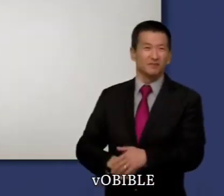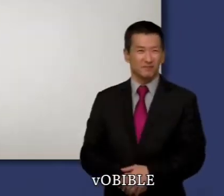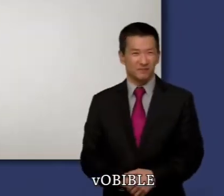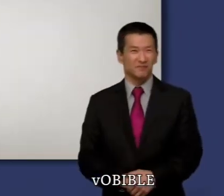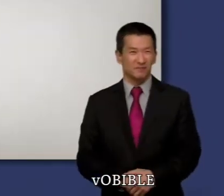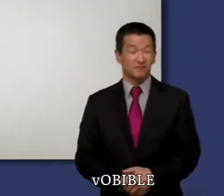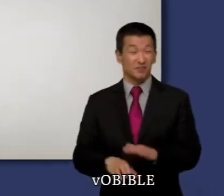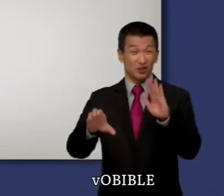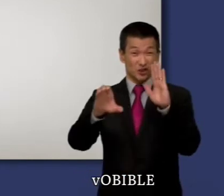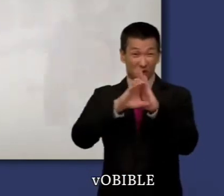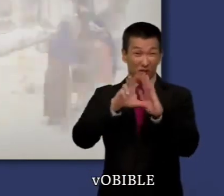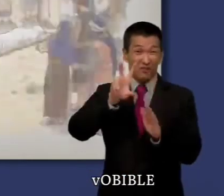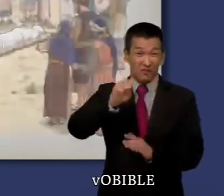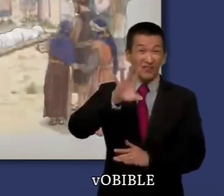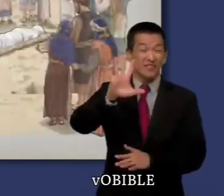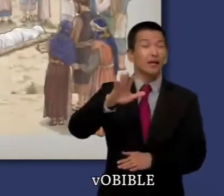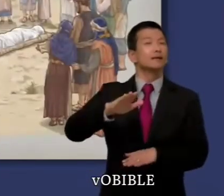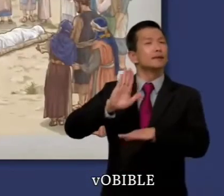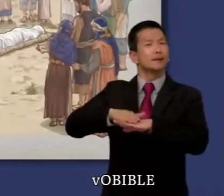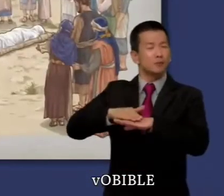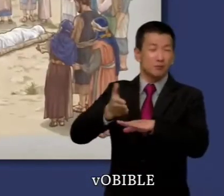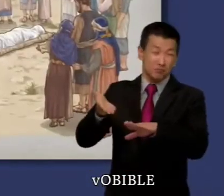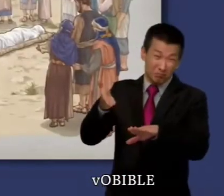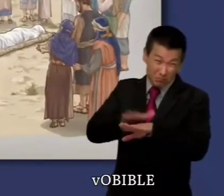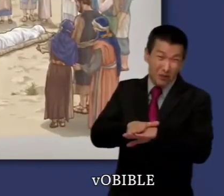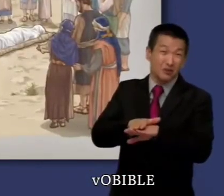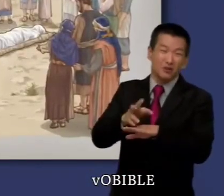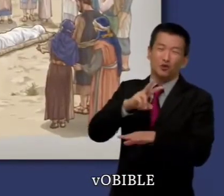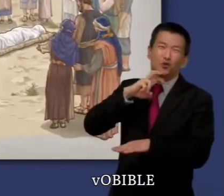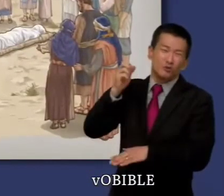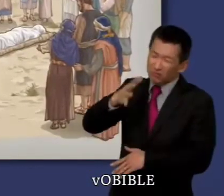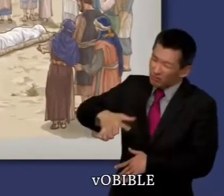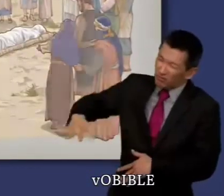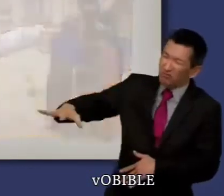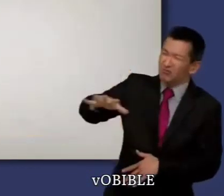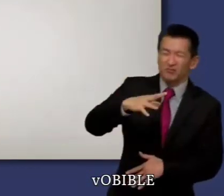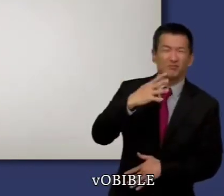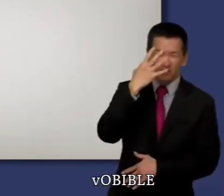Dans le chapitre 25, Samuel meurt et tout Israël pleure sa mort.